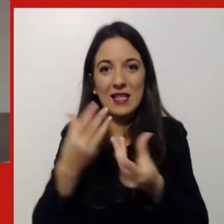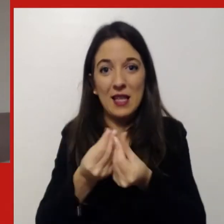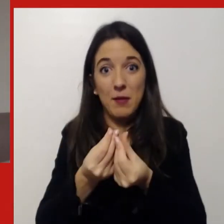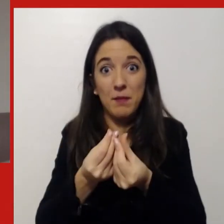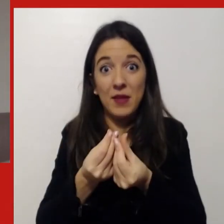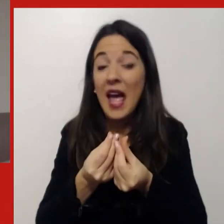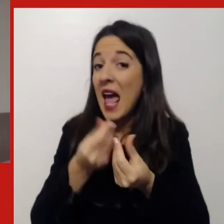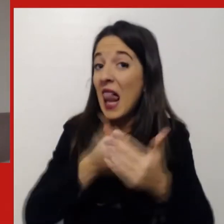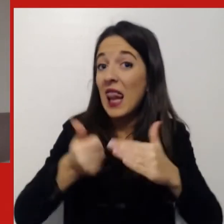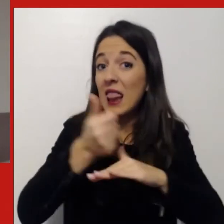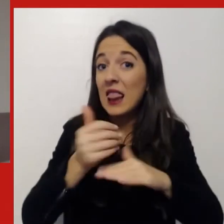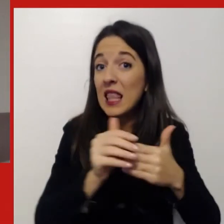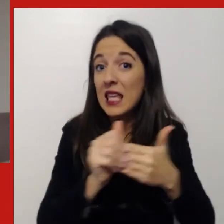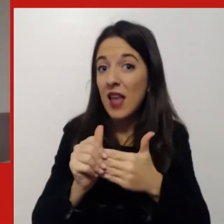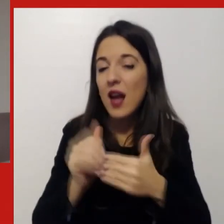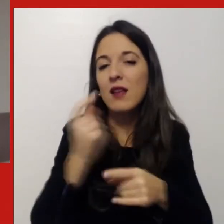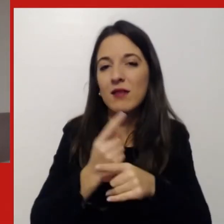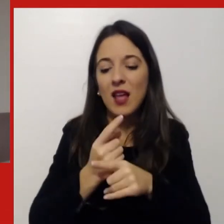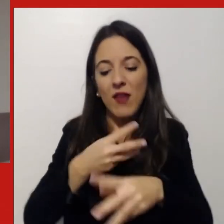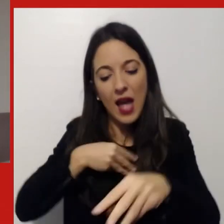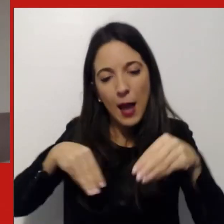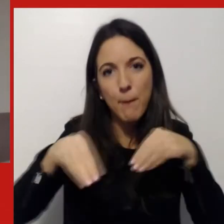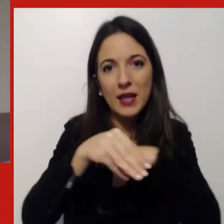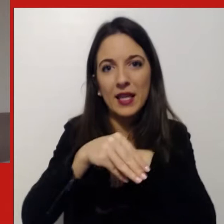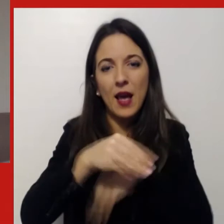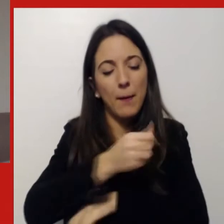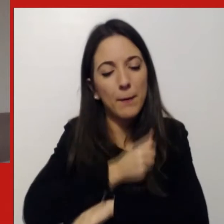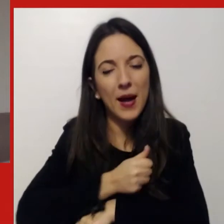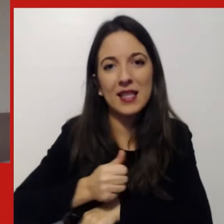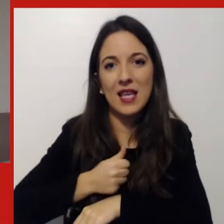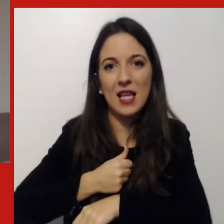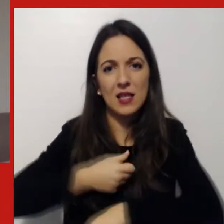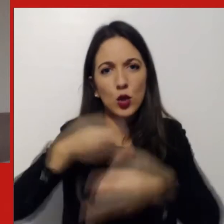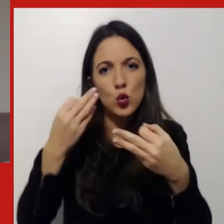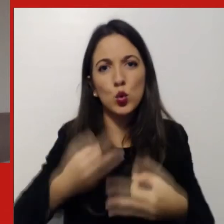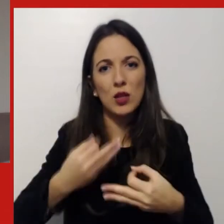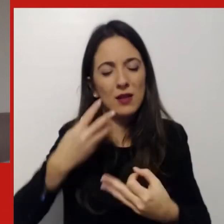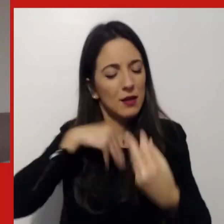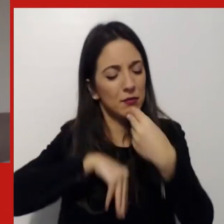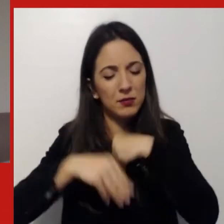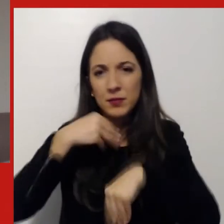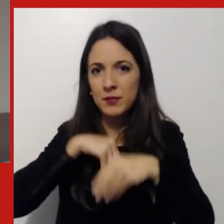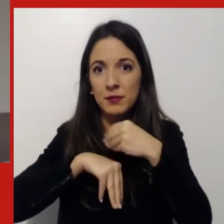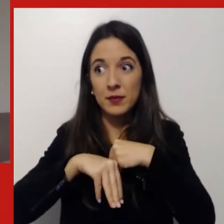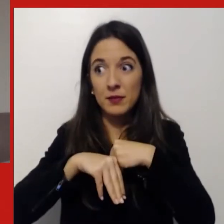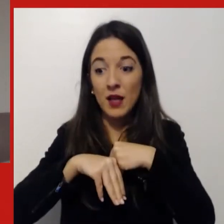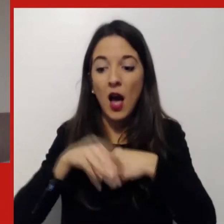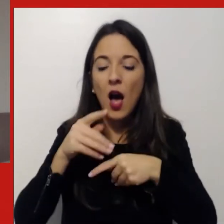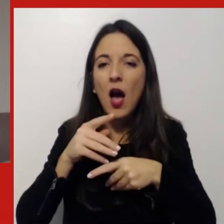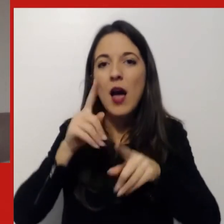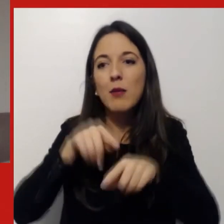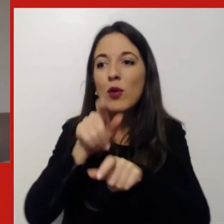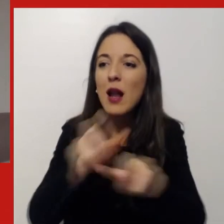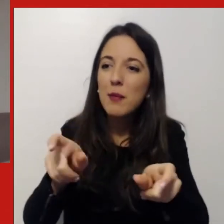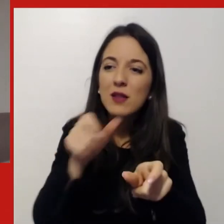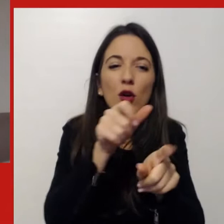pazienza, giustizia e grande volontà di fondo di far crescere le proprie persone dandogli quello che gli